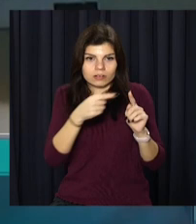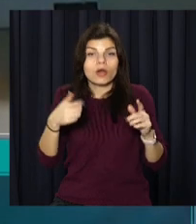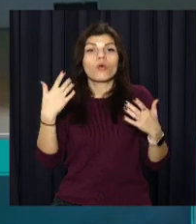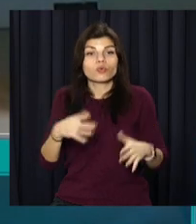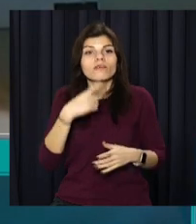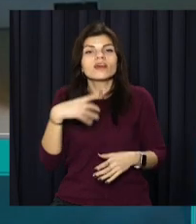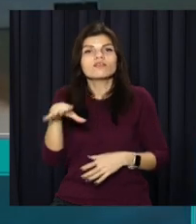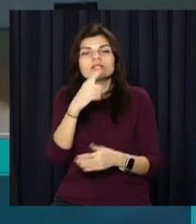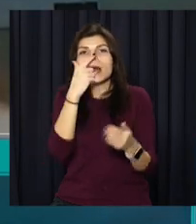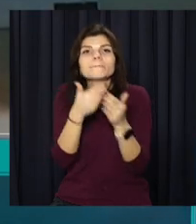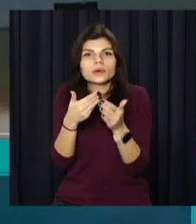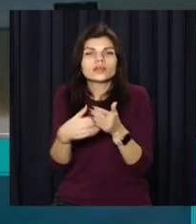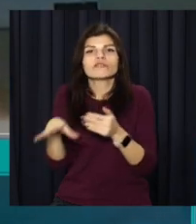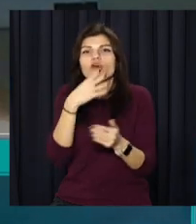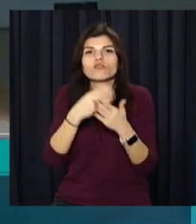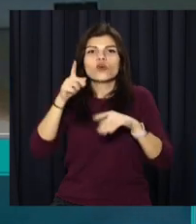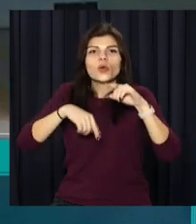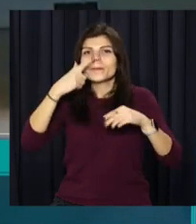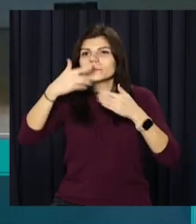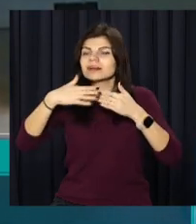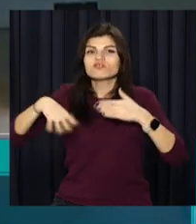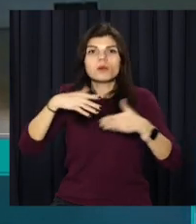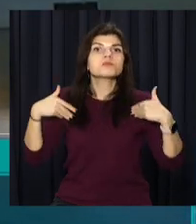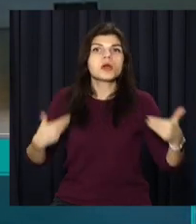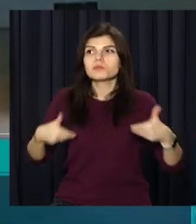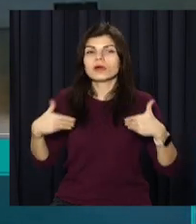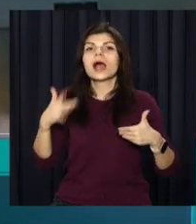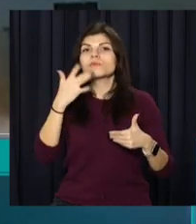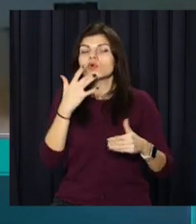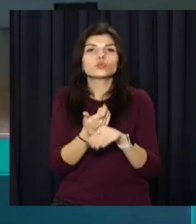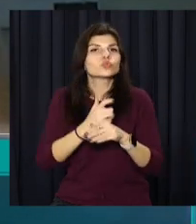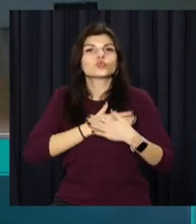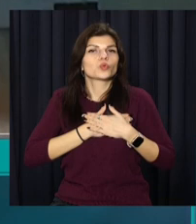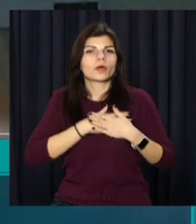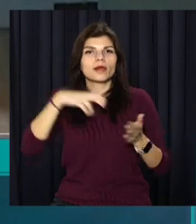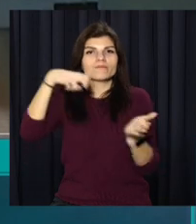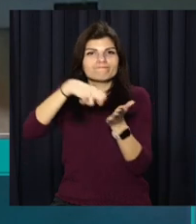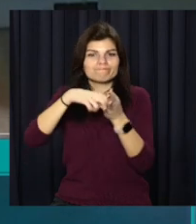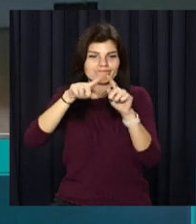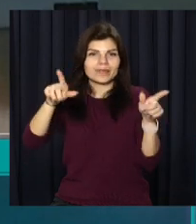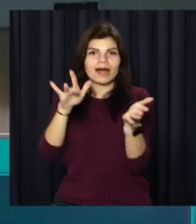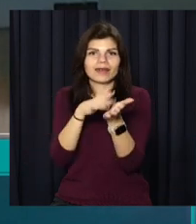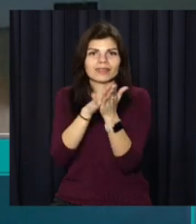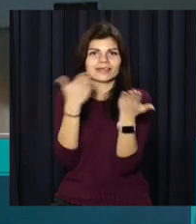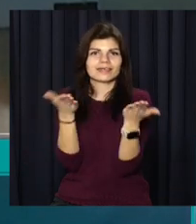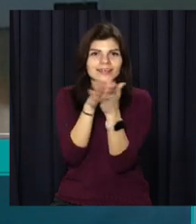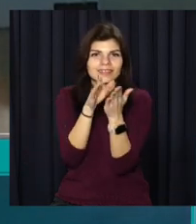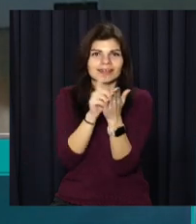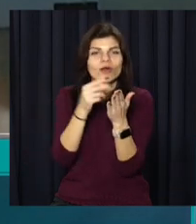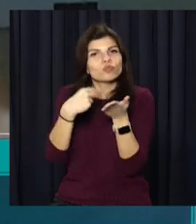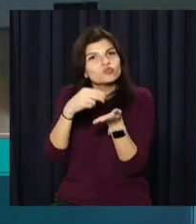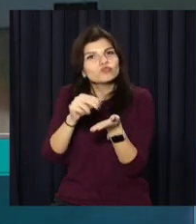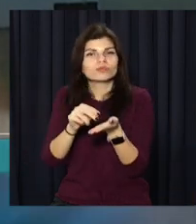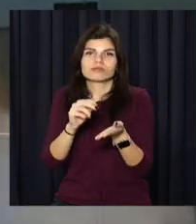усіх своїх близьких, все своє оточення. І американці дуже люблять листівки. Вони їх